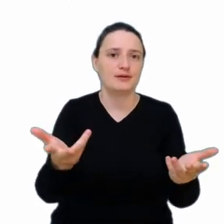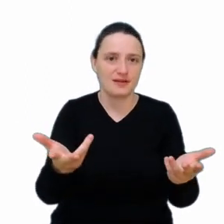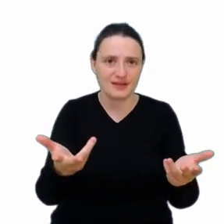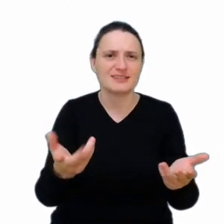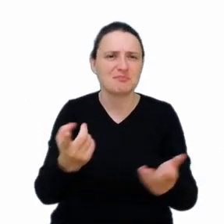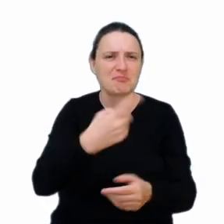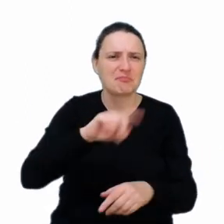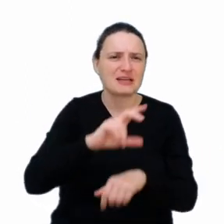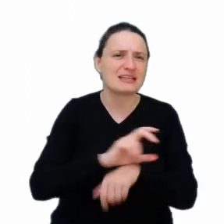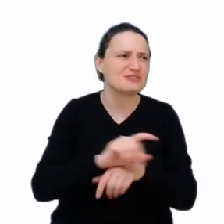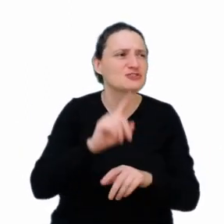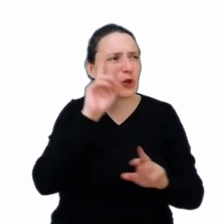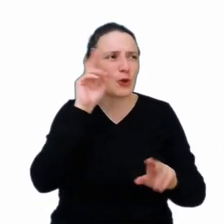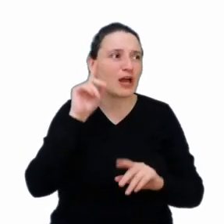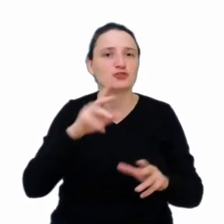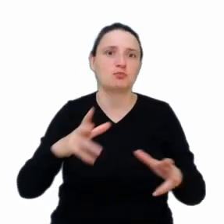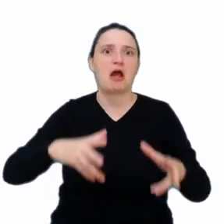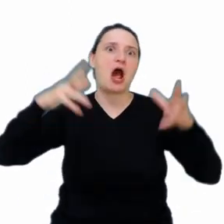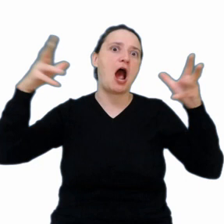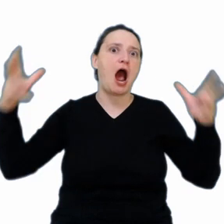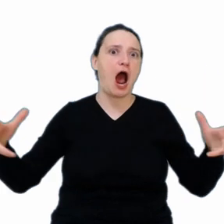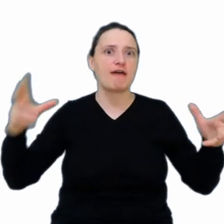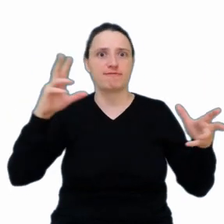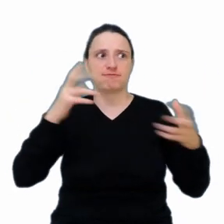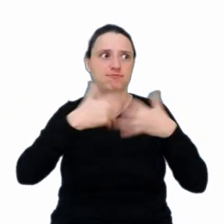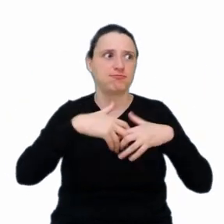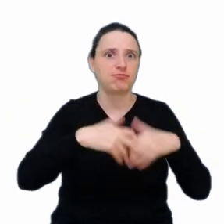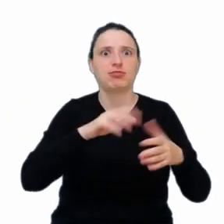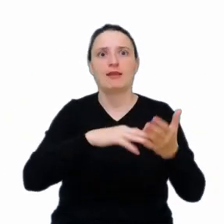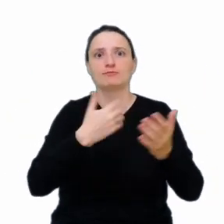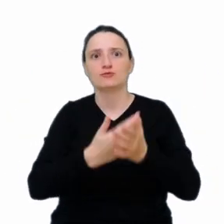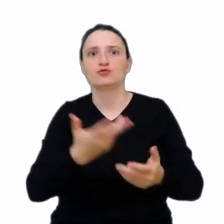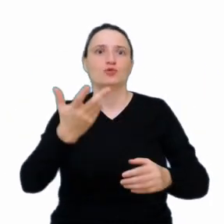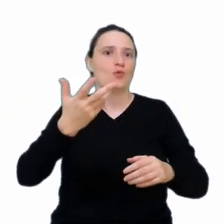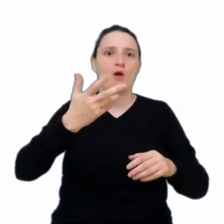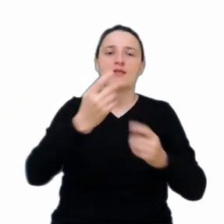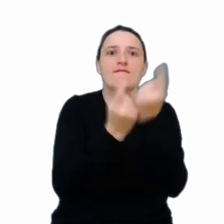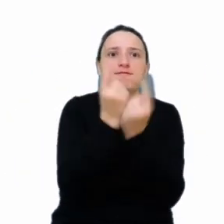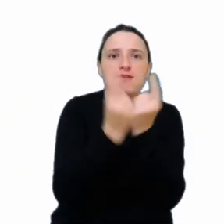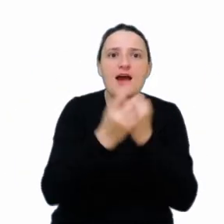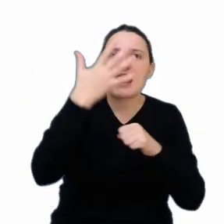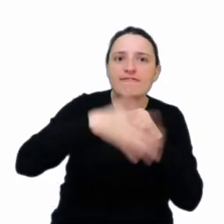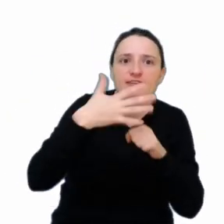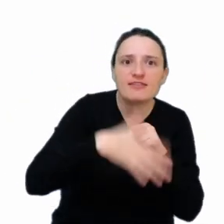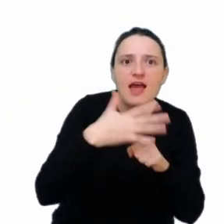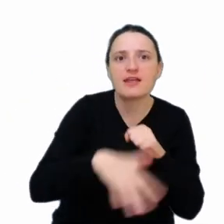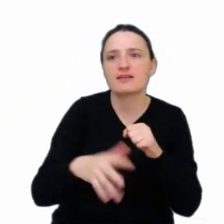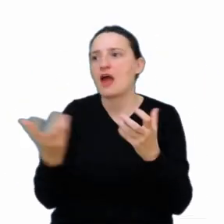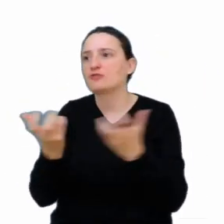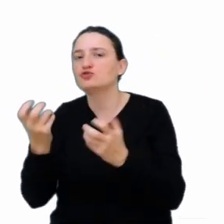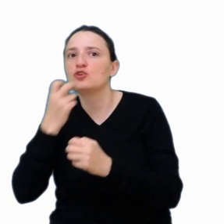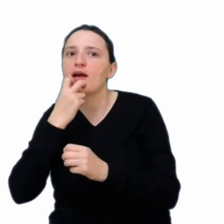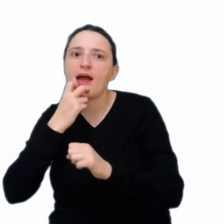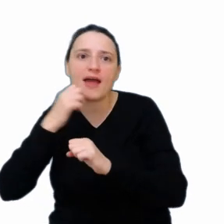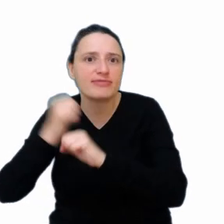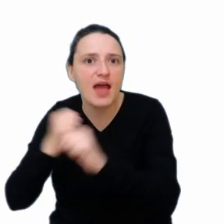techniki z jakimiś olbrzymimi obiektami, bardzo skomplikowanymi, takimi jak rafinerie, jak miejsca wytwarzania energii, reaktory, gdzie